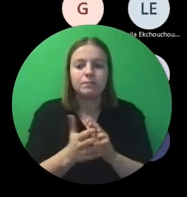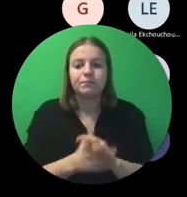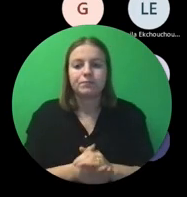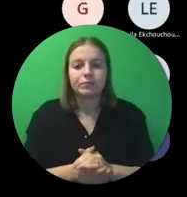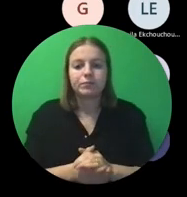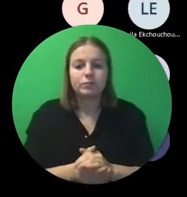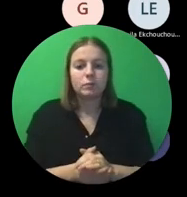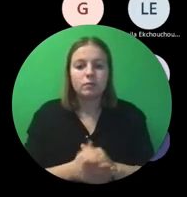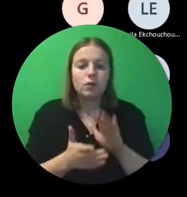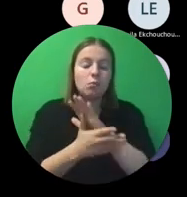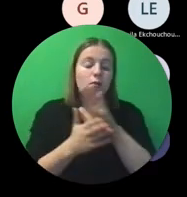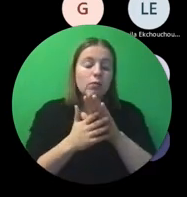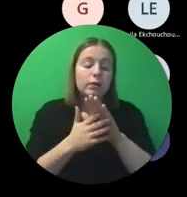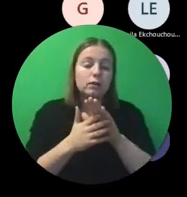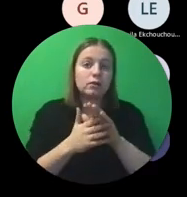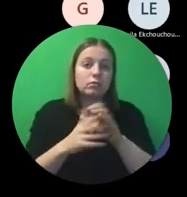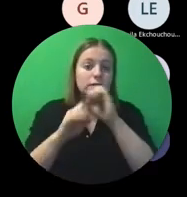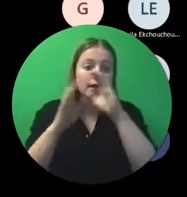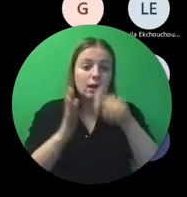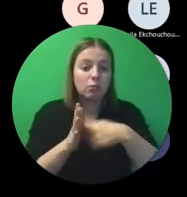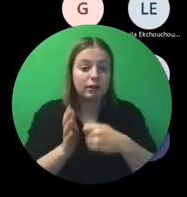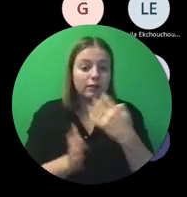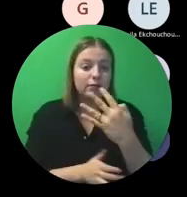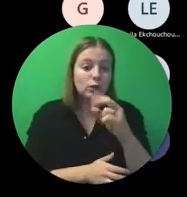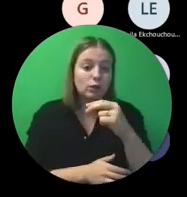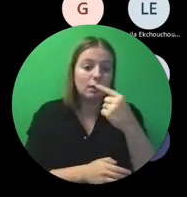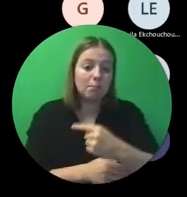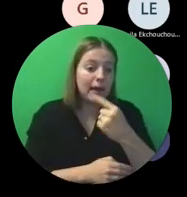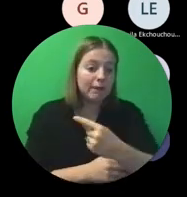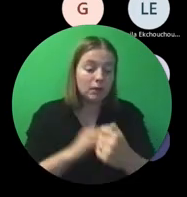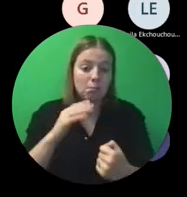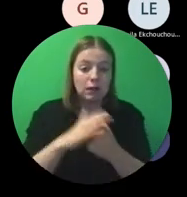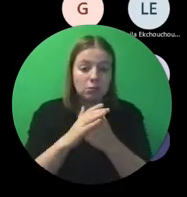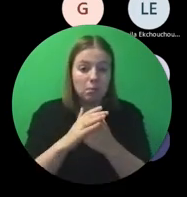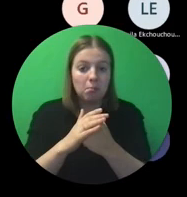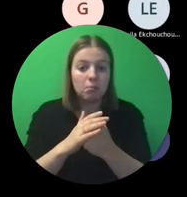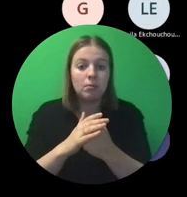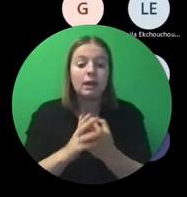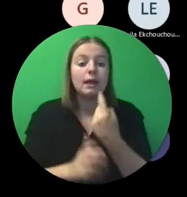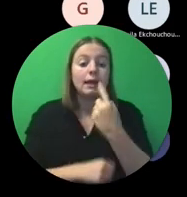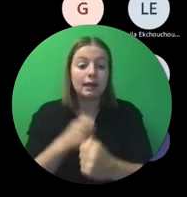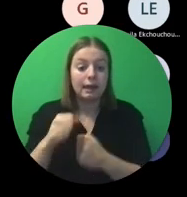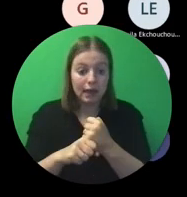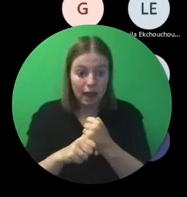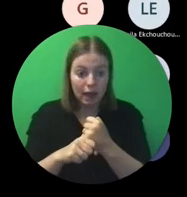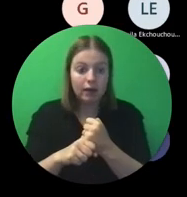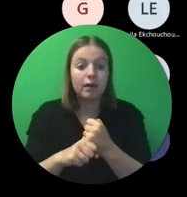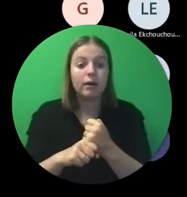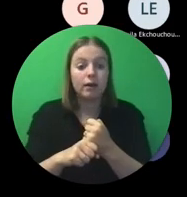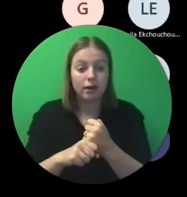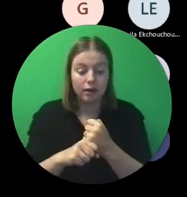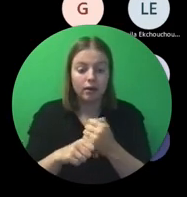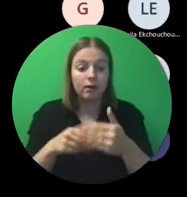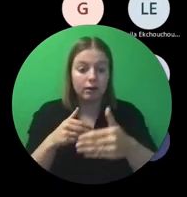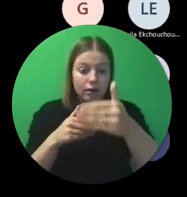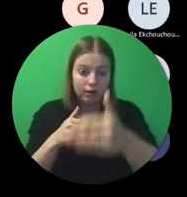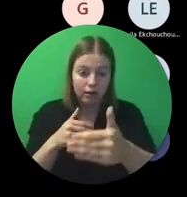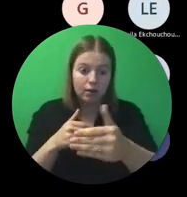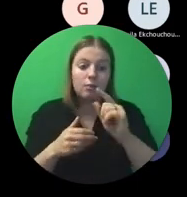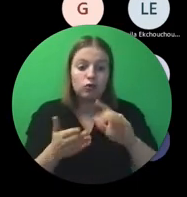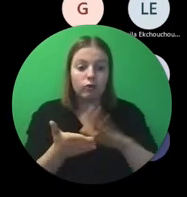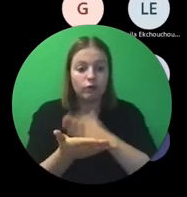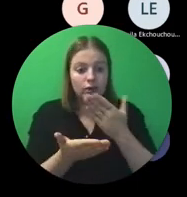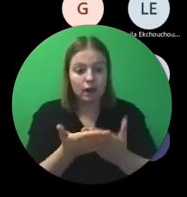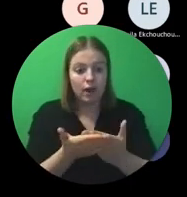pakken. Je project duurt 24 maanden. maximum. Wel na een jaar. Ga je een verslag